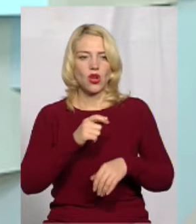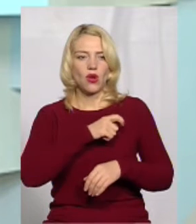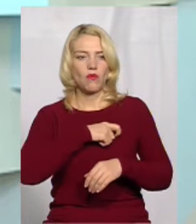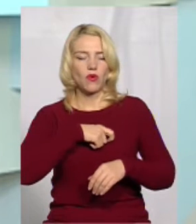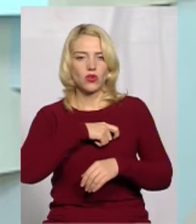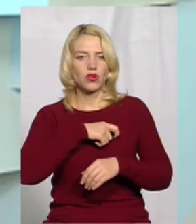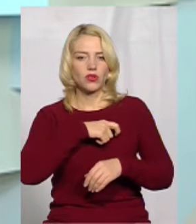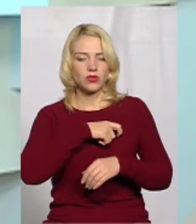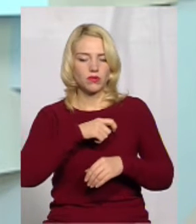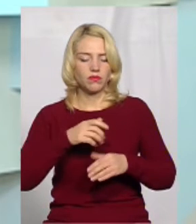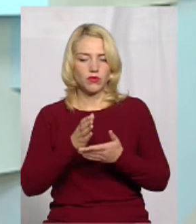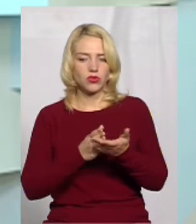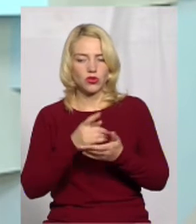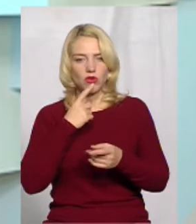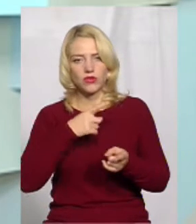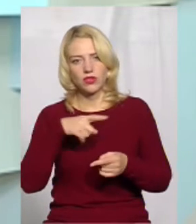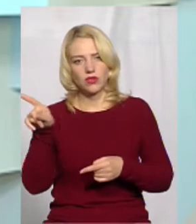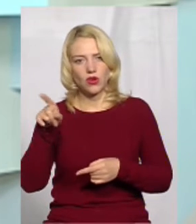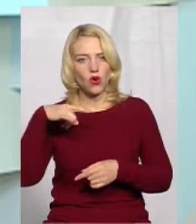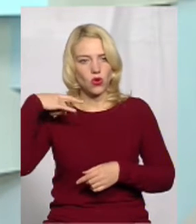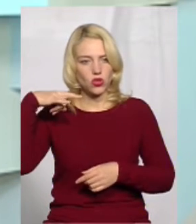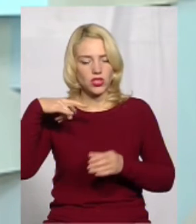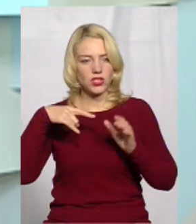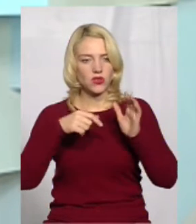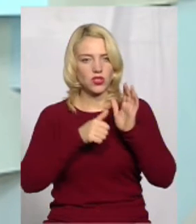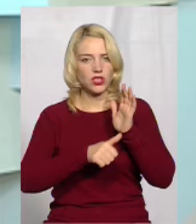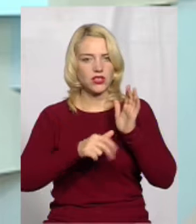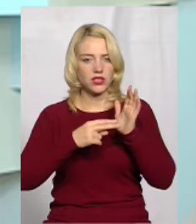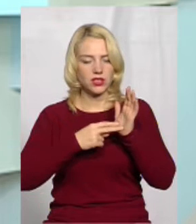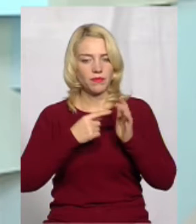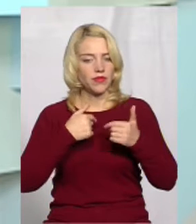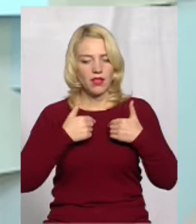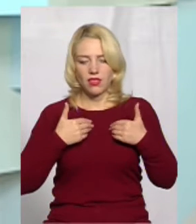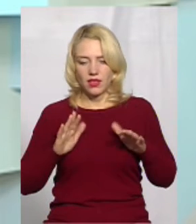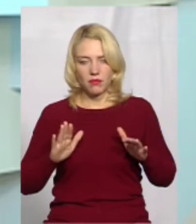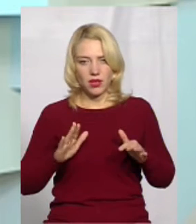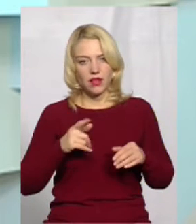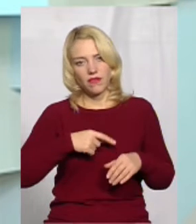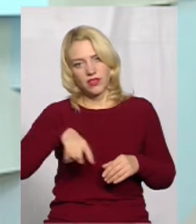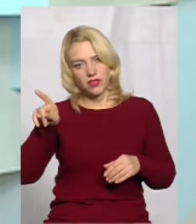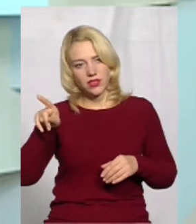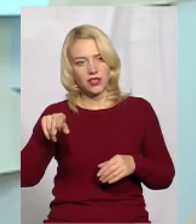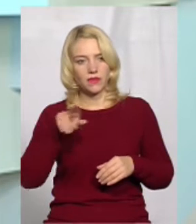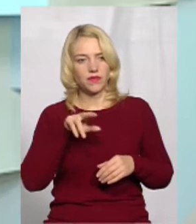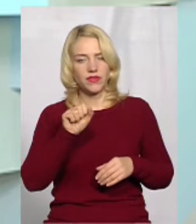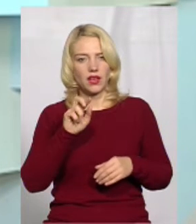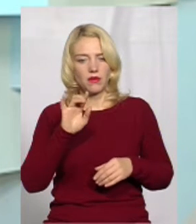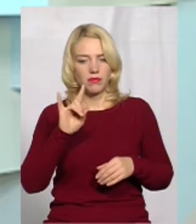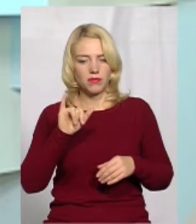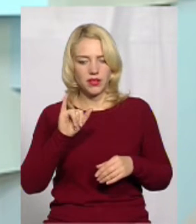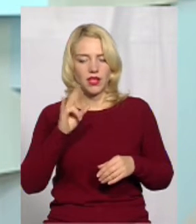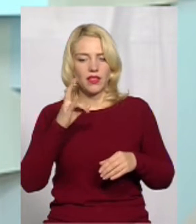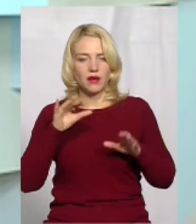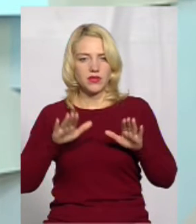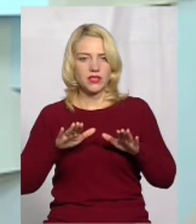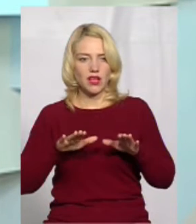Грушевського 87 і говорять, що це не ми, вийдіть от в архівдабі на місцевому